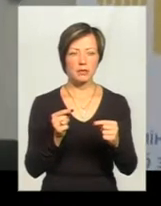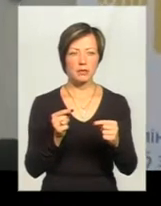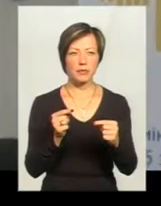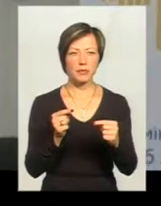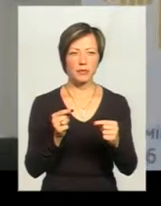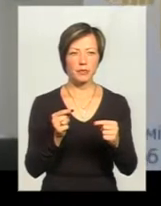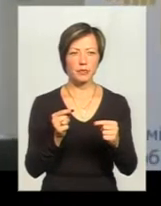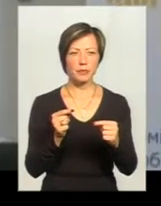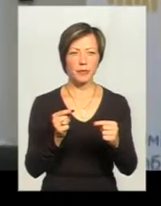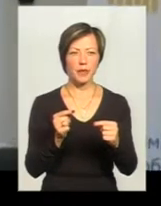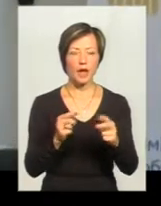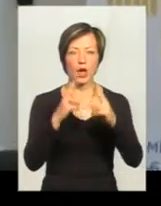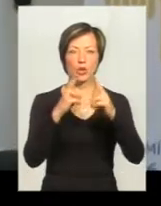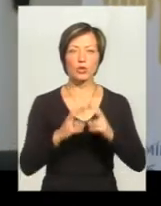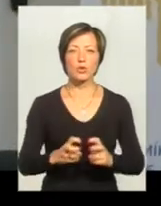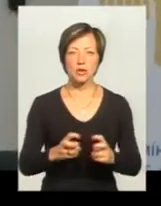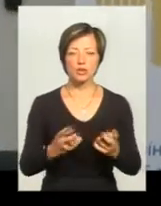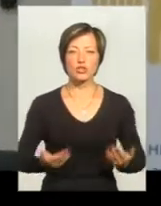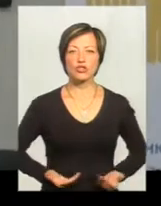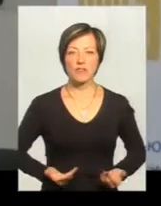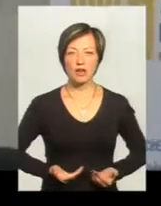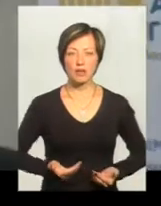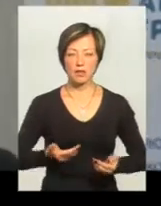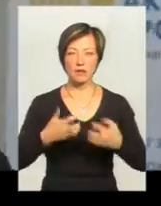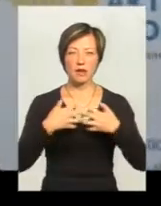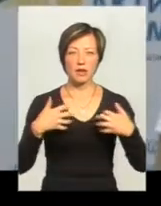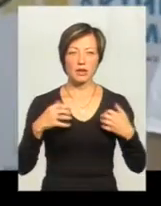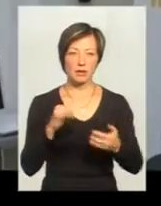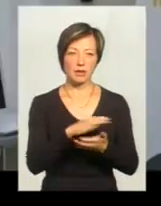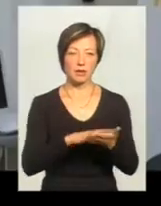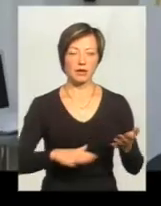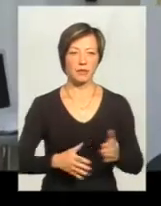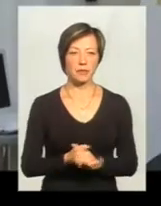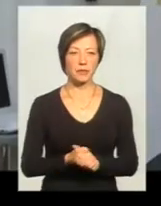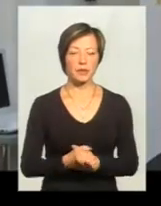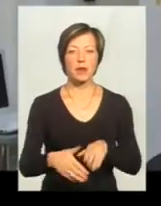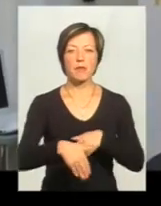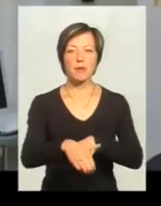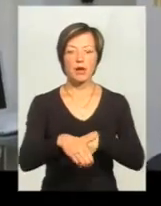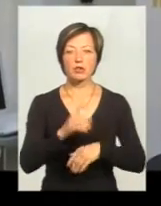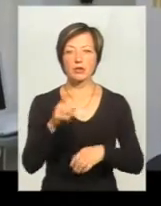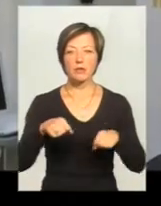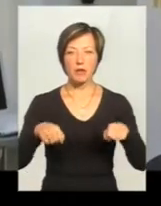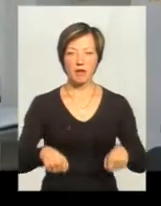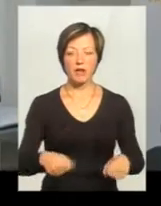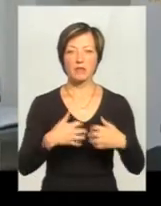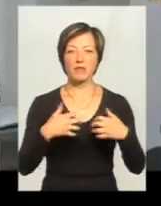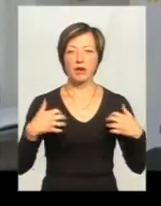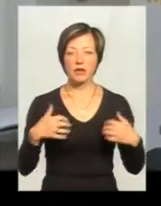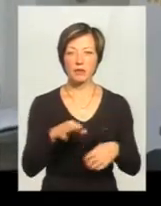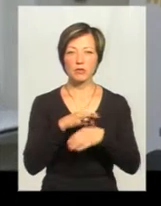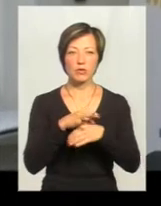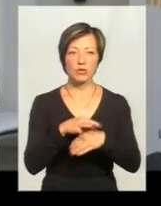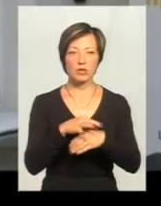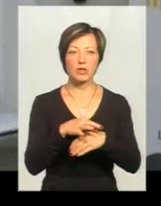проти досліду над живими тваринами і так далі. Марш «За права тварин» проходить в 20-й